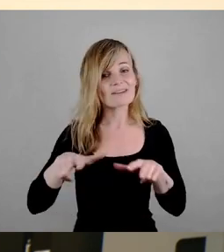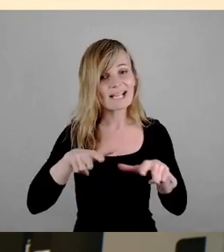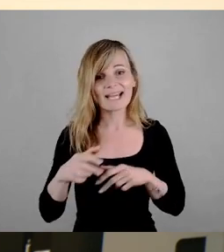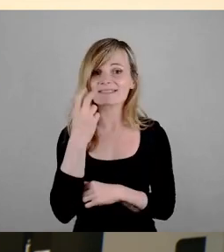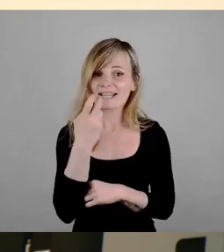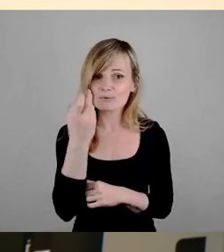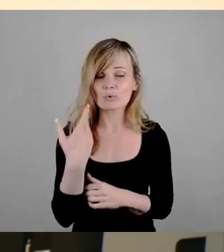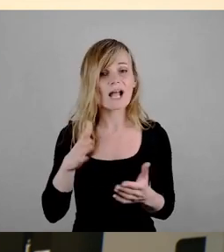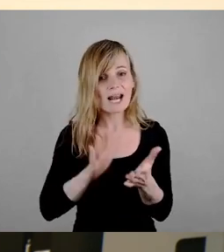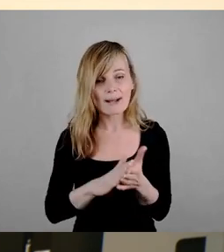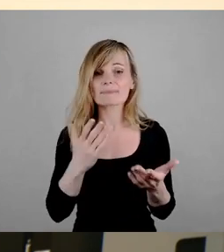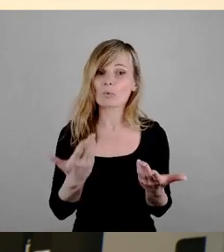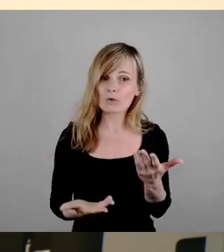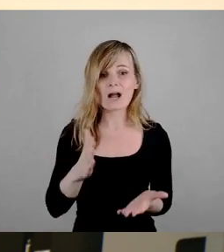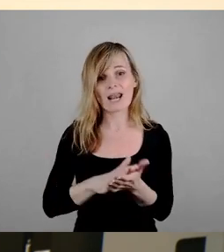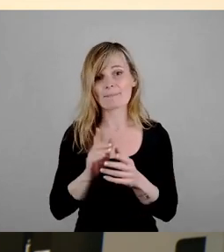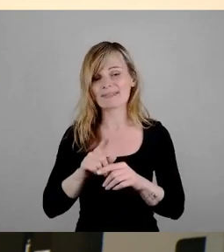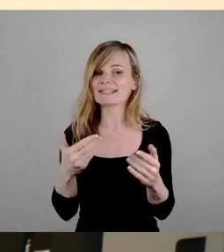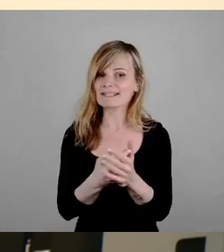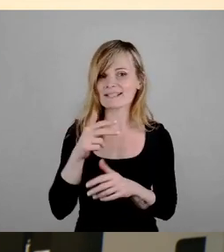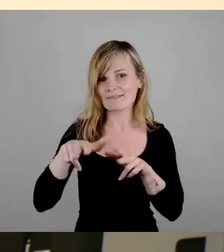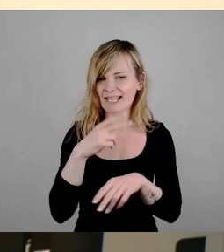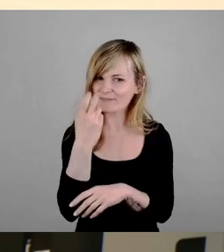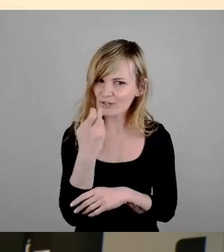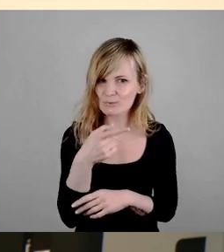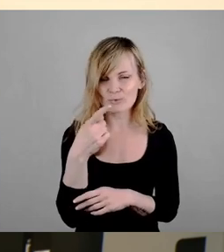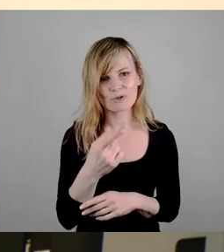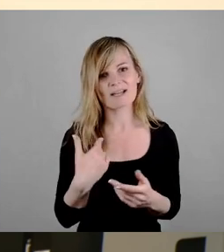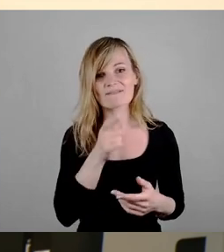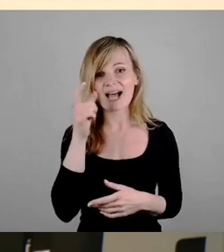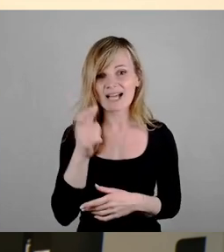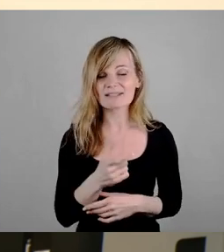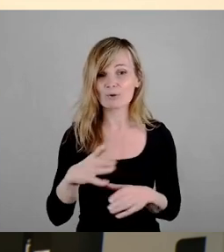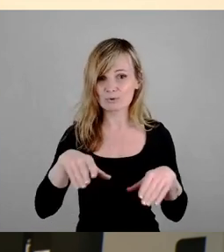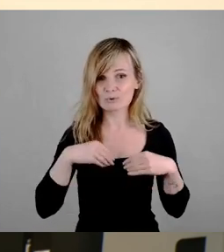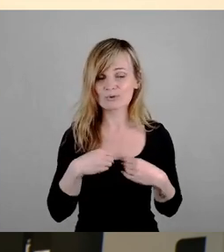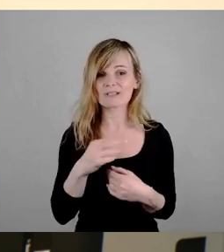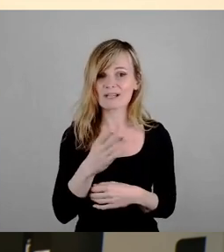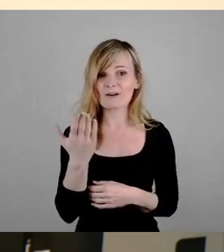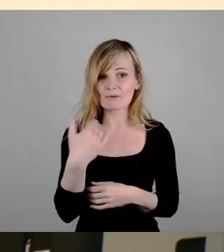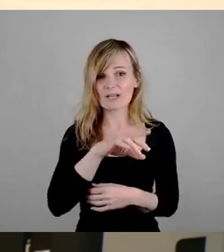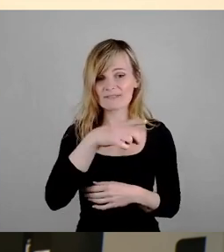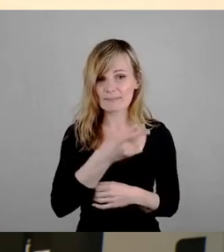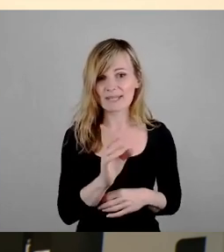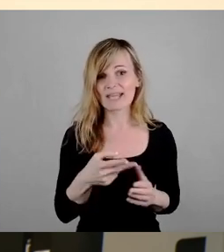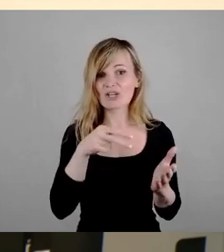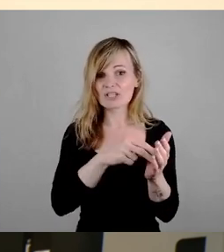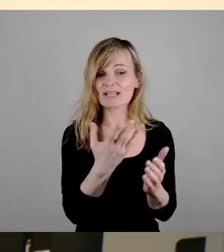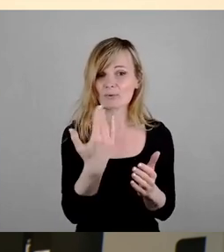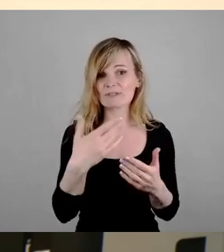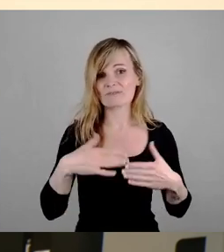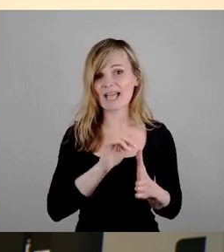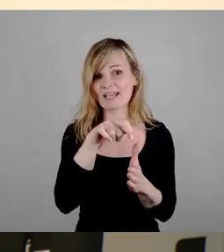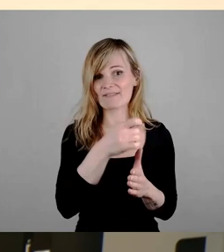der klappt oder klappt nicht. Dieser Verkehrsversuch ist in der Verantwortung des von der FDP gestellten und freigewählten